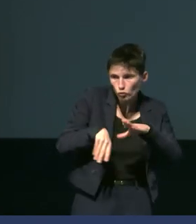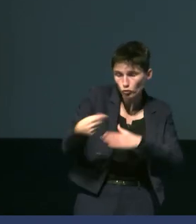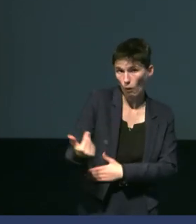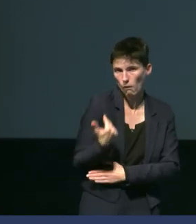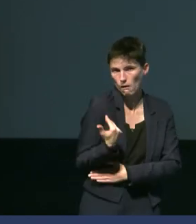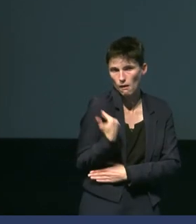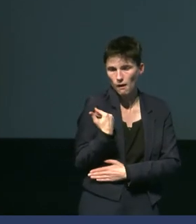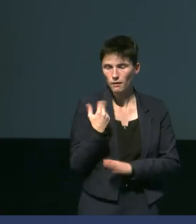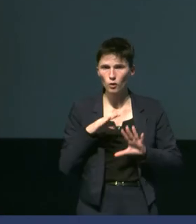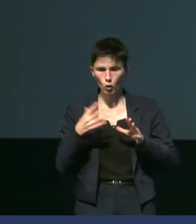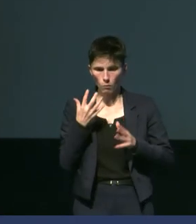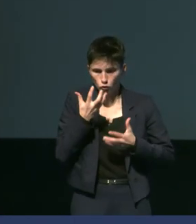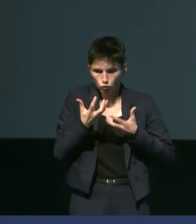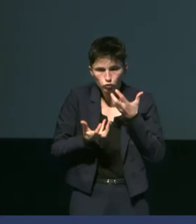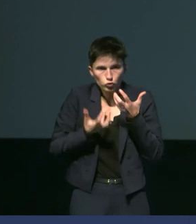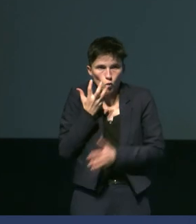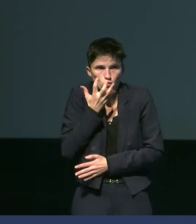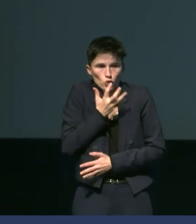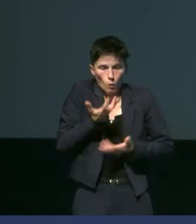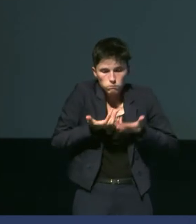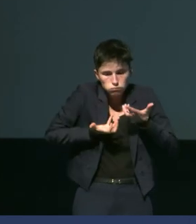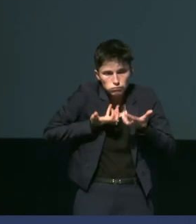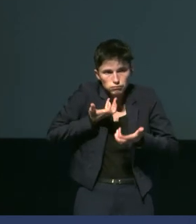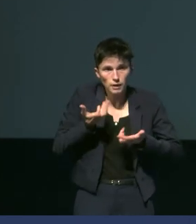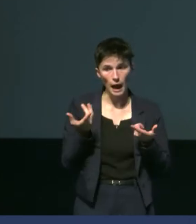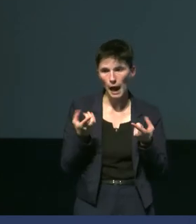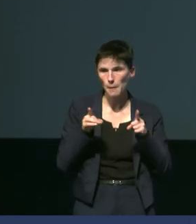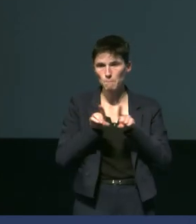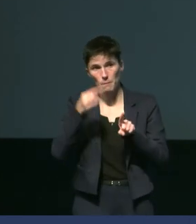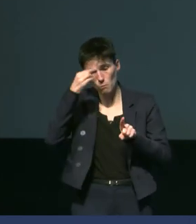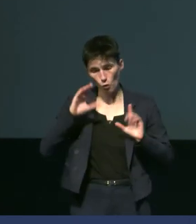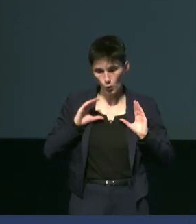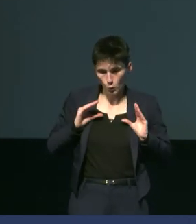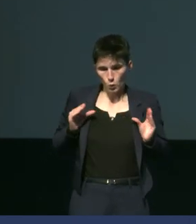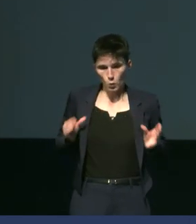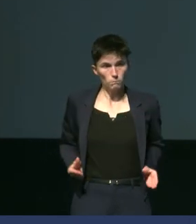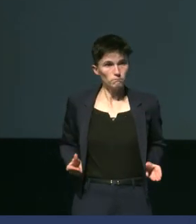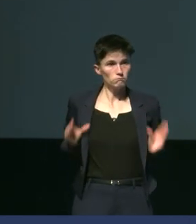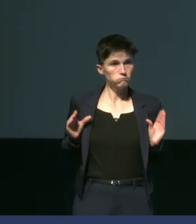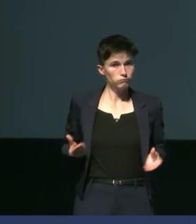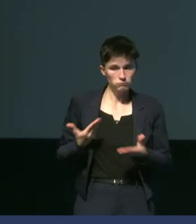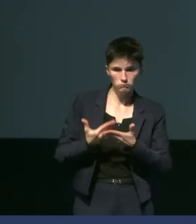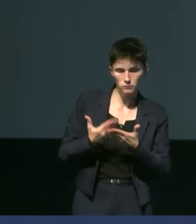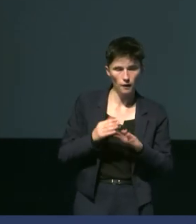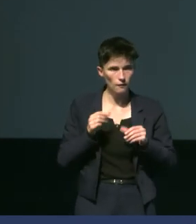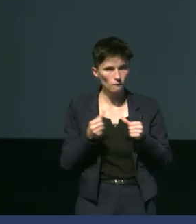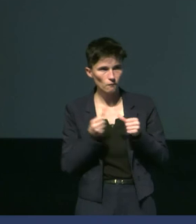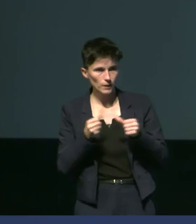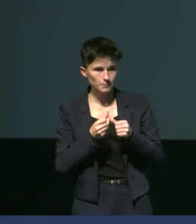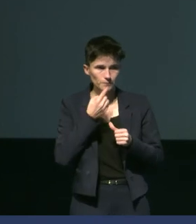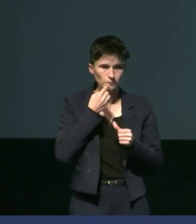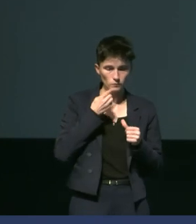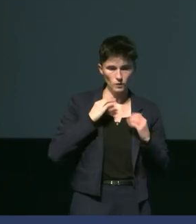il réchauffe ses températures ? Exactement de la même façon que le tissu périphérique à début. Ici, vous avez la face